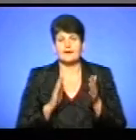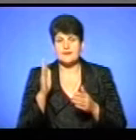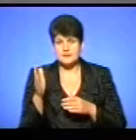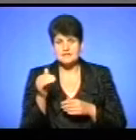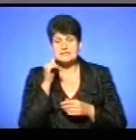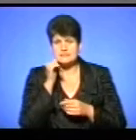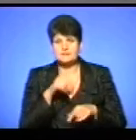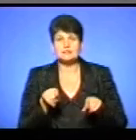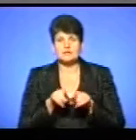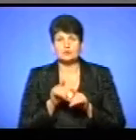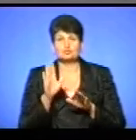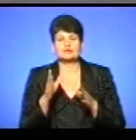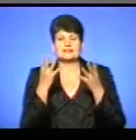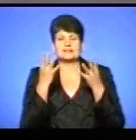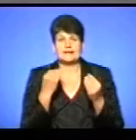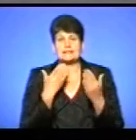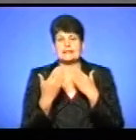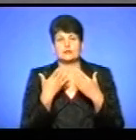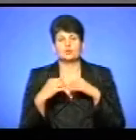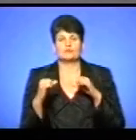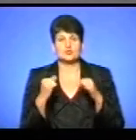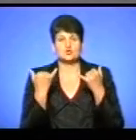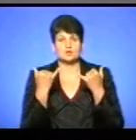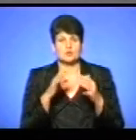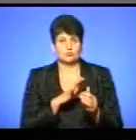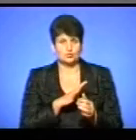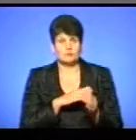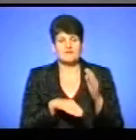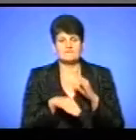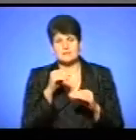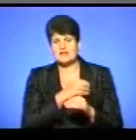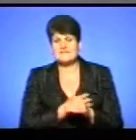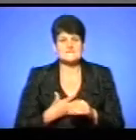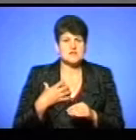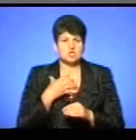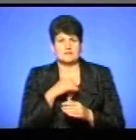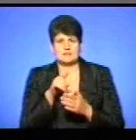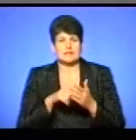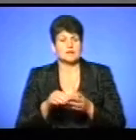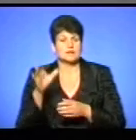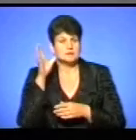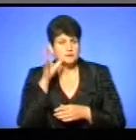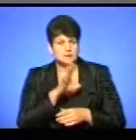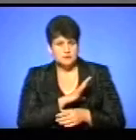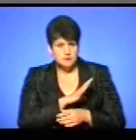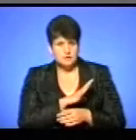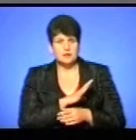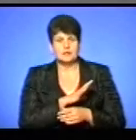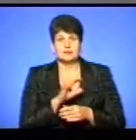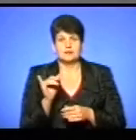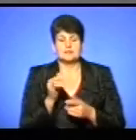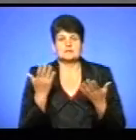також триватиме день діалогу з владою. Сьогодні ми вибрали найважливіші запитання, які почули, власне, і за які